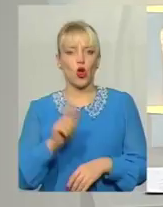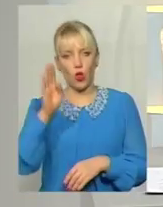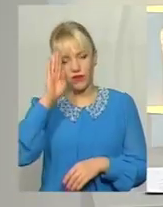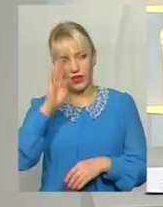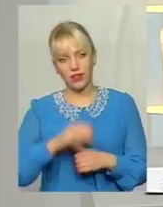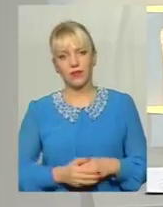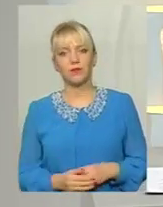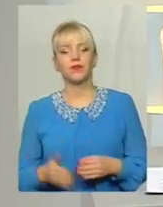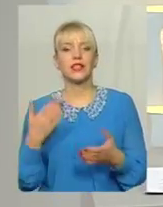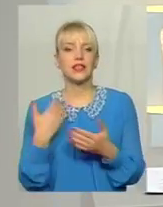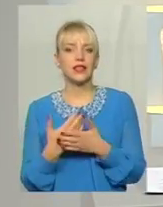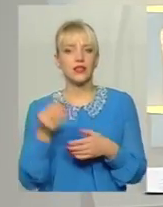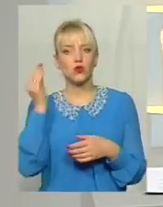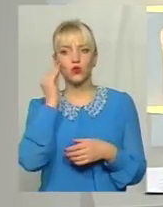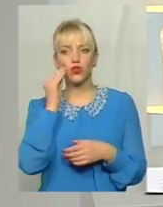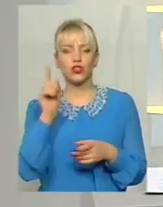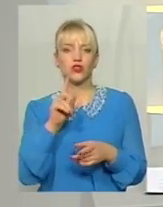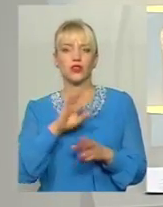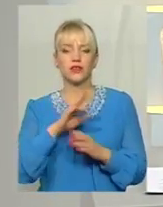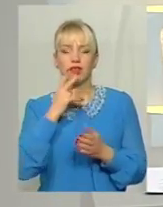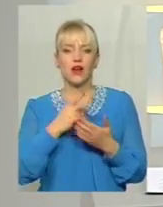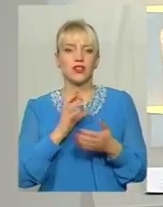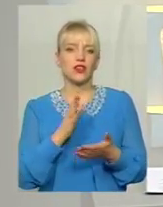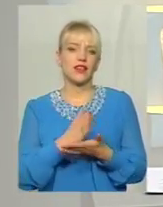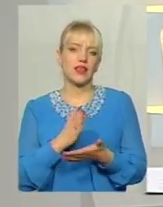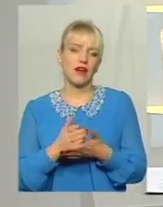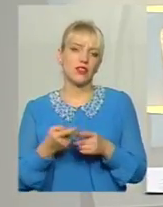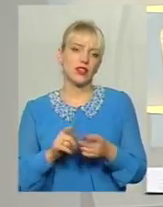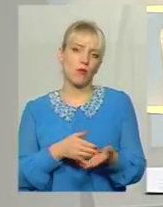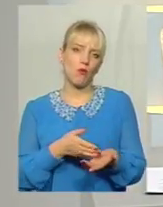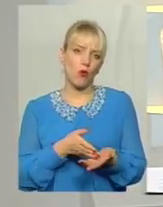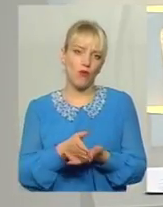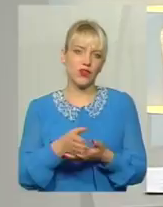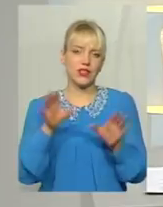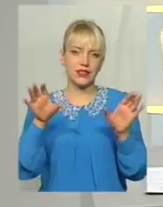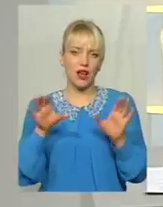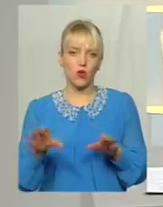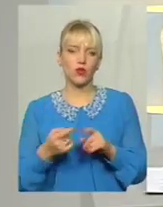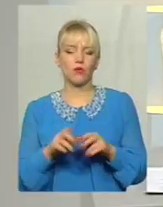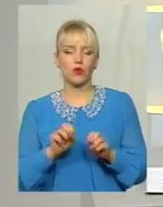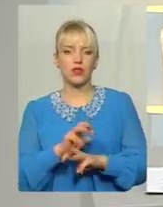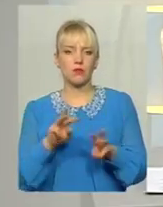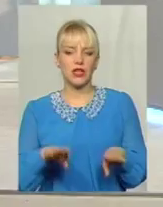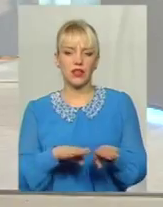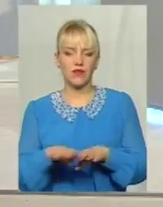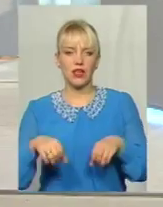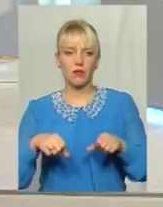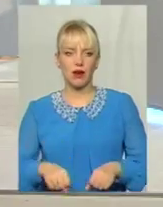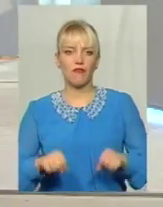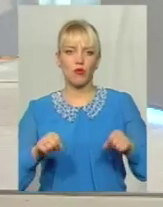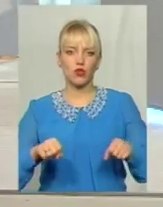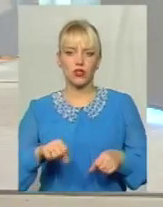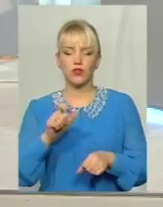є судження, що незважаючи на наявність цих профільних законів України Про забезпечення рівних прав та можливостей жінок і